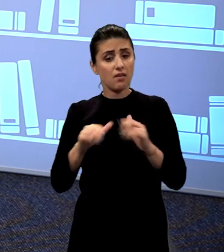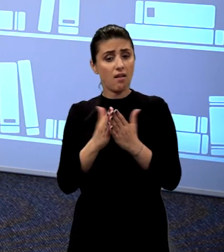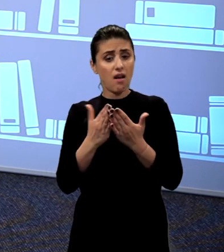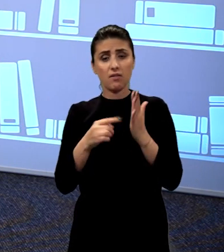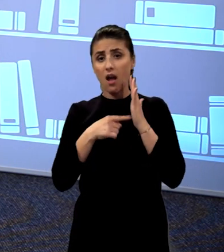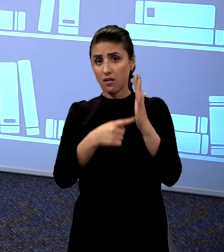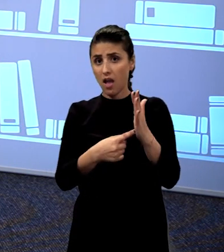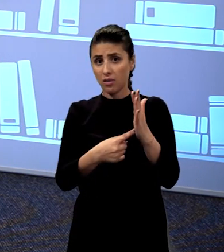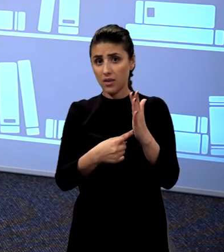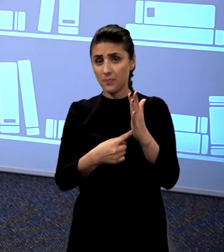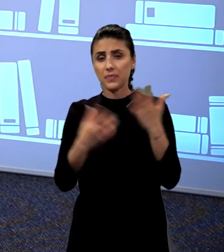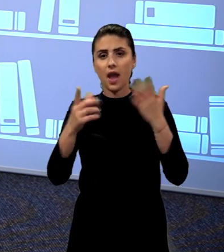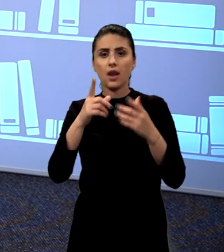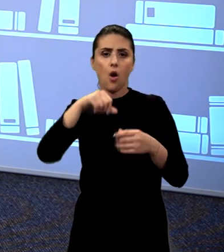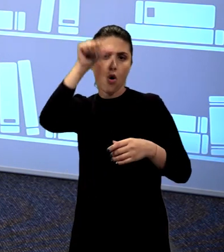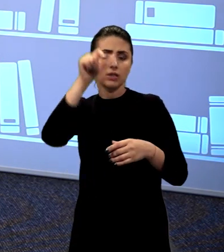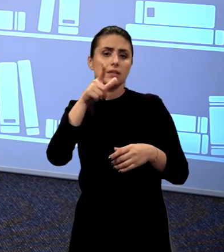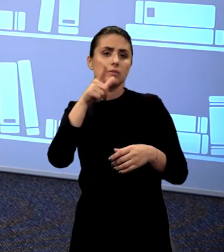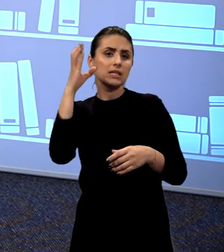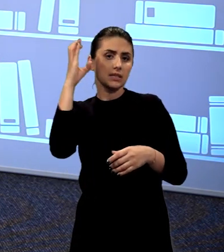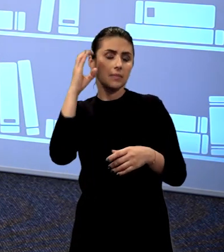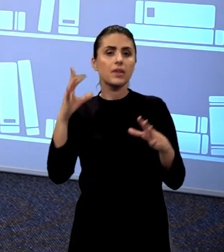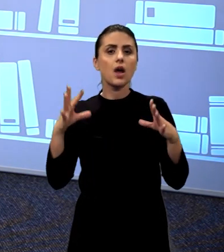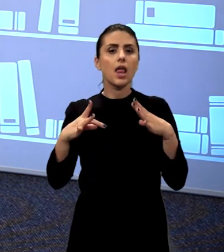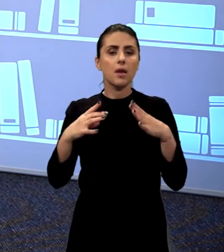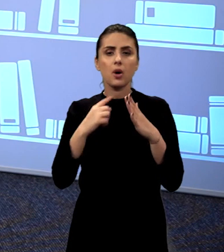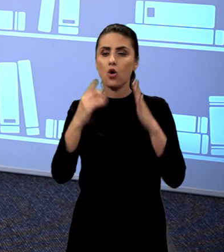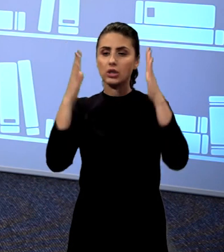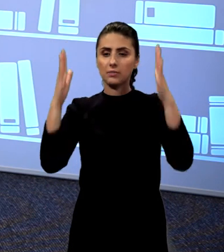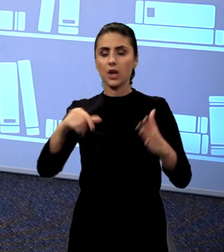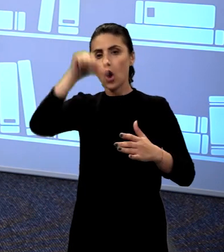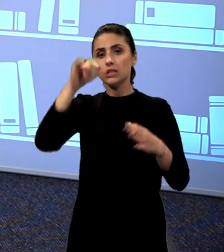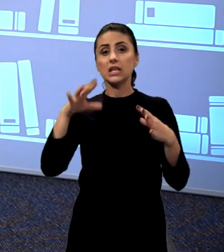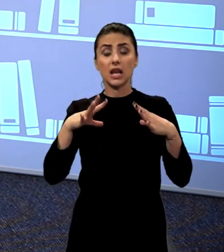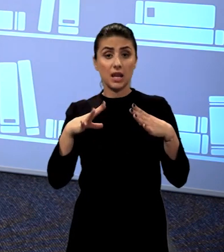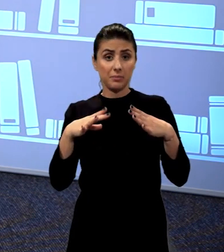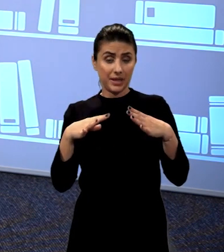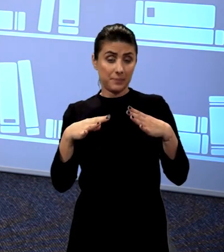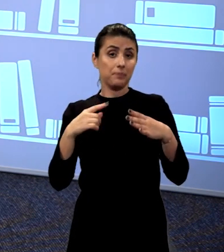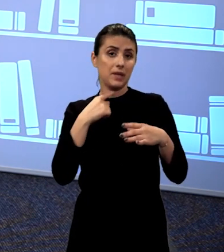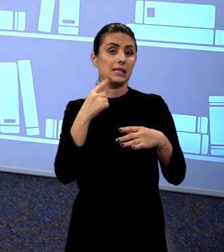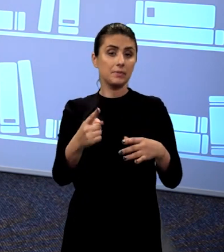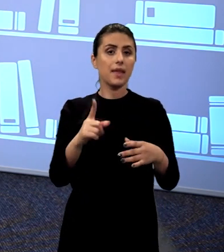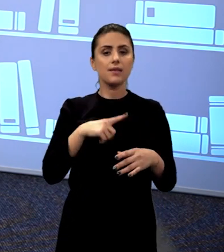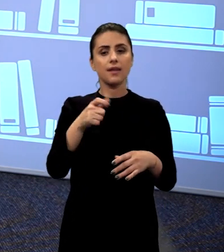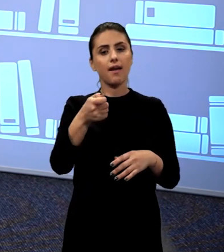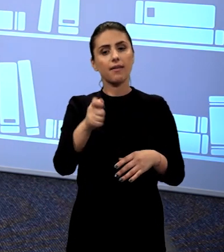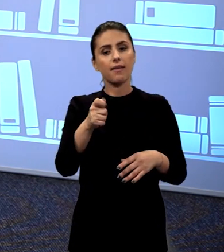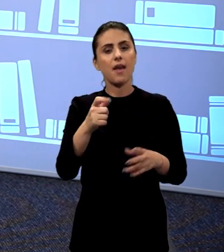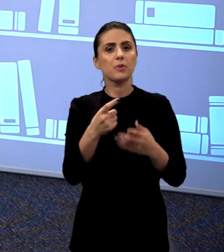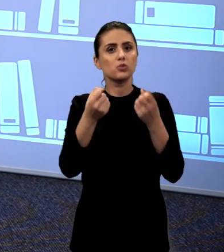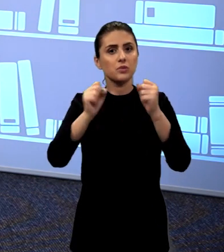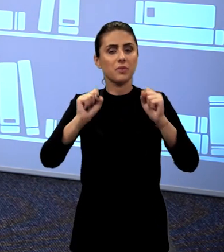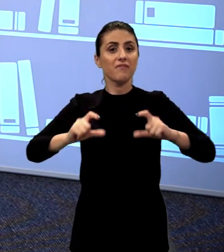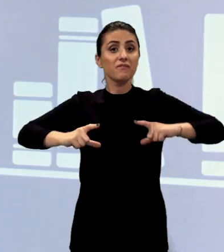arată că principiul sabatului, o zi liberă pe săptămână, este cheia supraviețuirii în ritmul nebun al